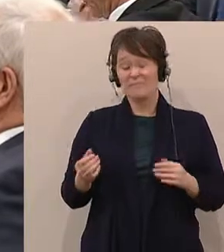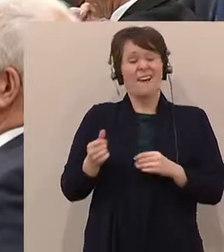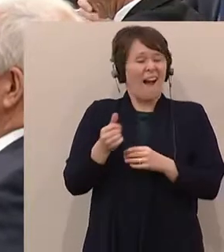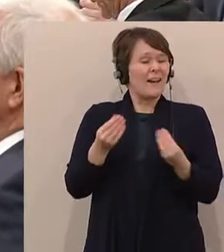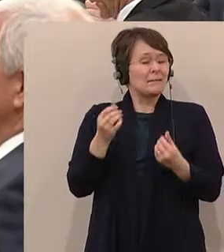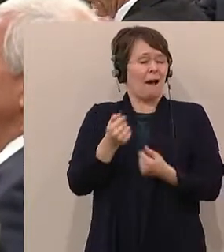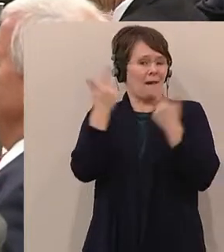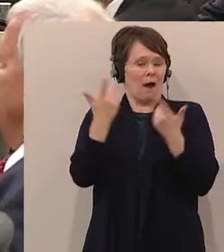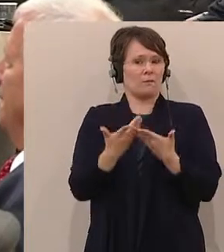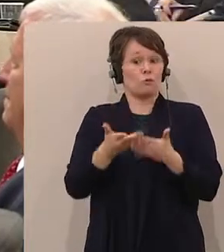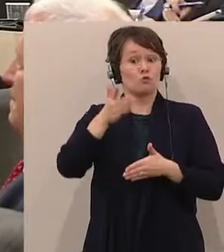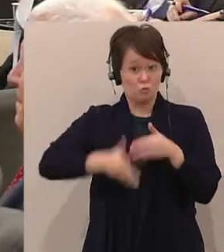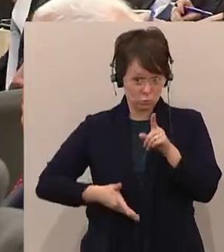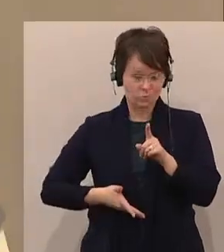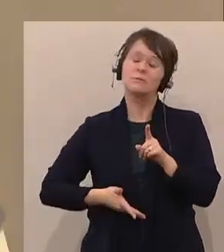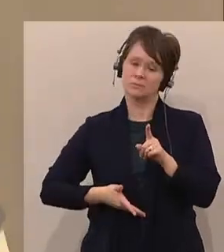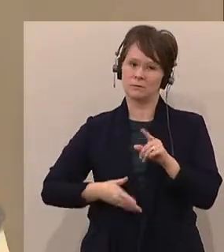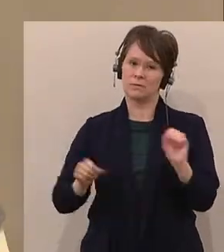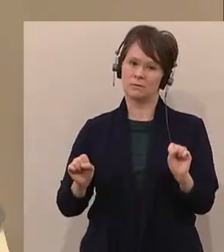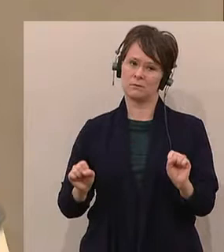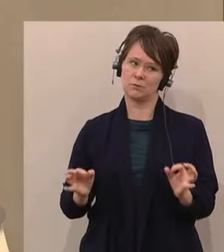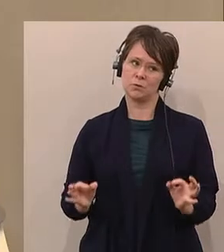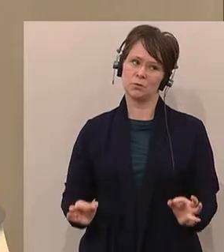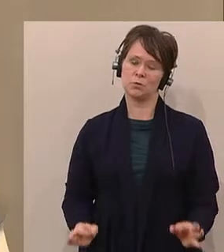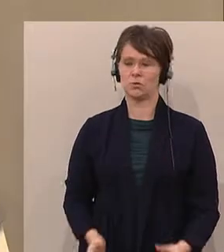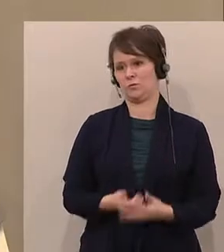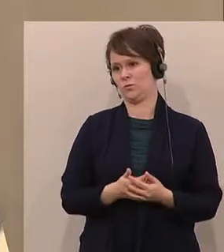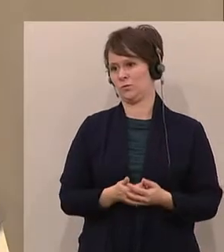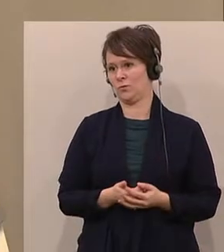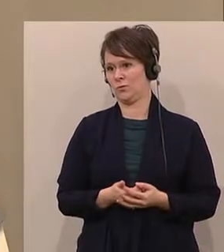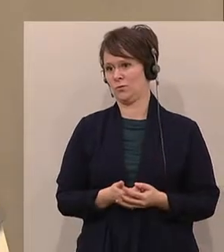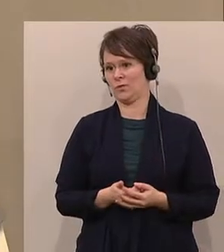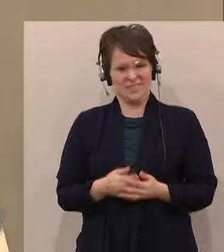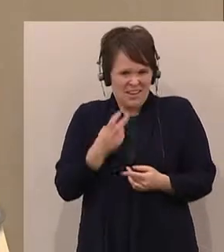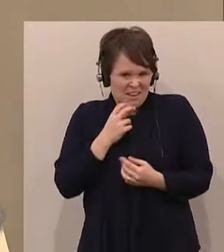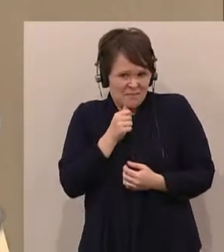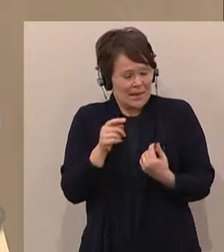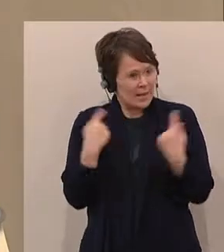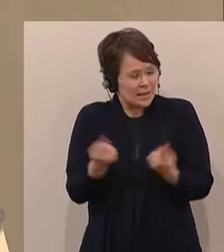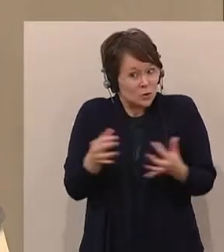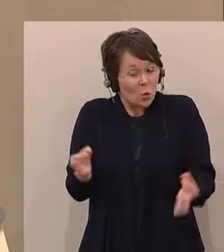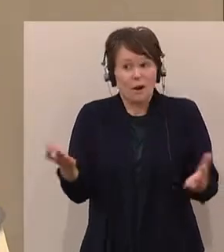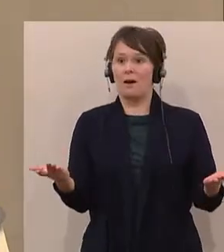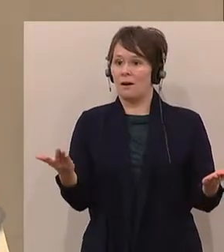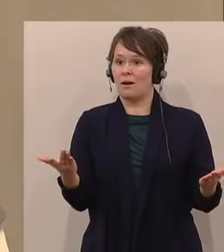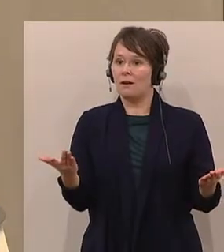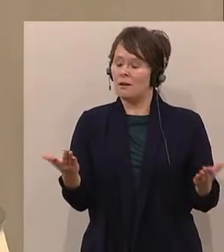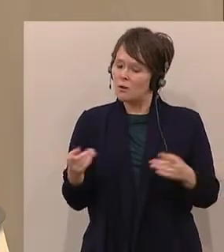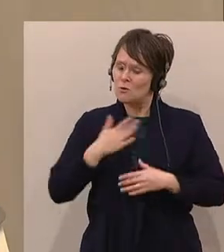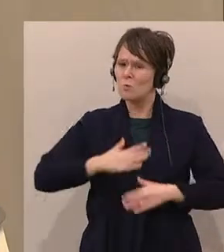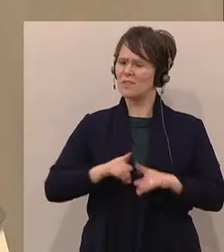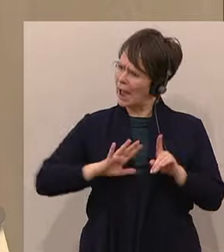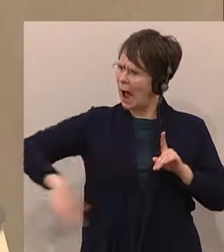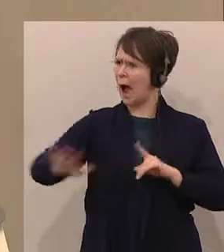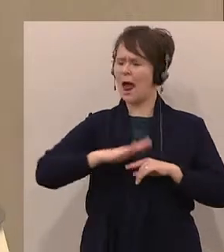zum Schluss wird es kalt werden. Und das wollen wir natürlich auch nicht, obwohl wir natürlich hier alle davon